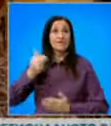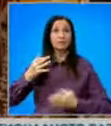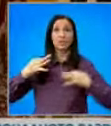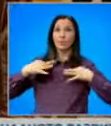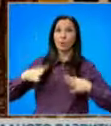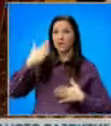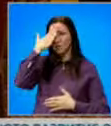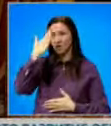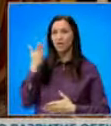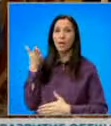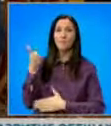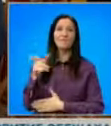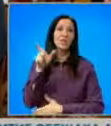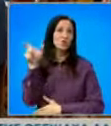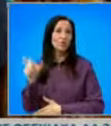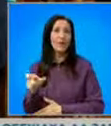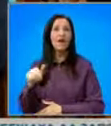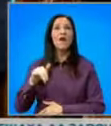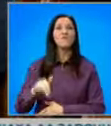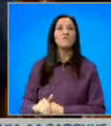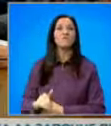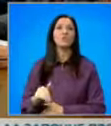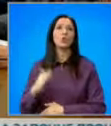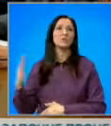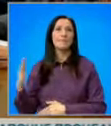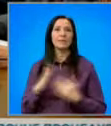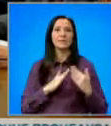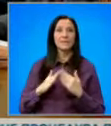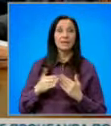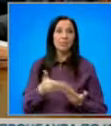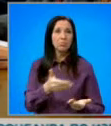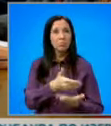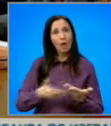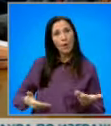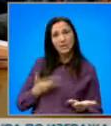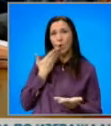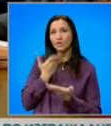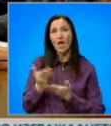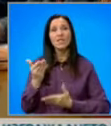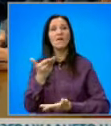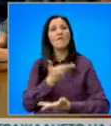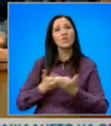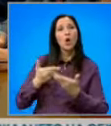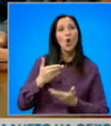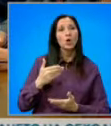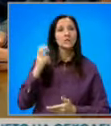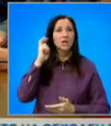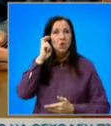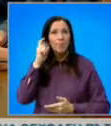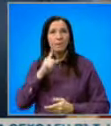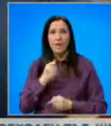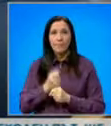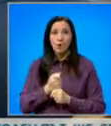зачитането на правата на човека филозападната ни съседка. Декларацията и обещанията в диалога с Скопия вече не работят и